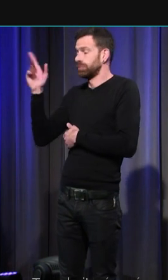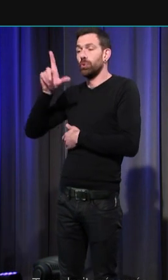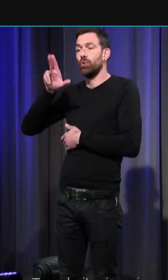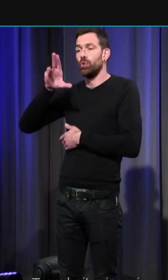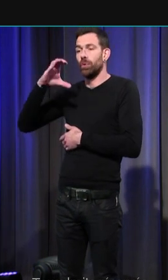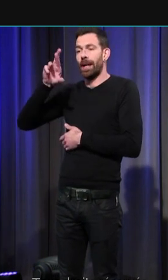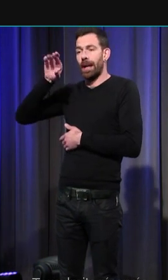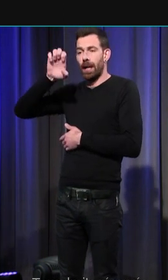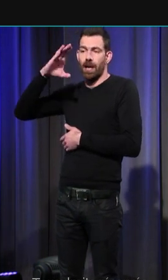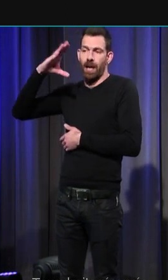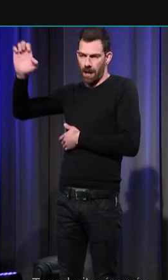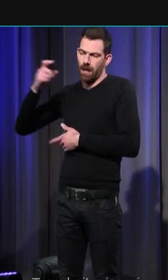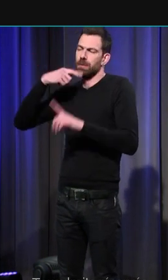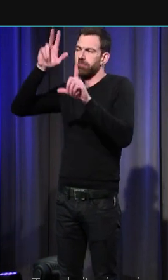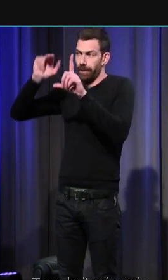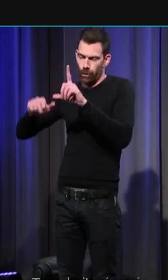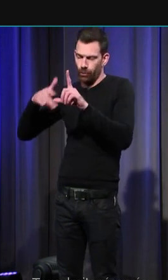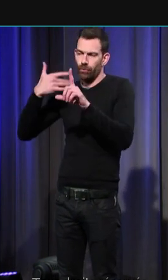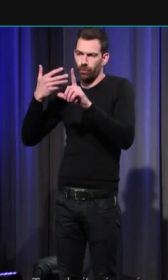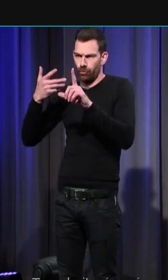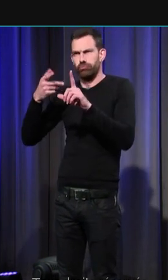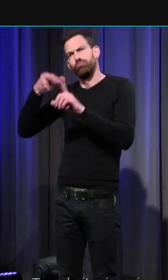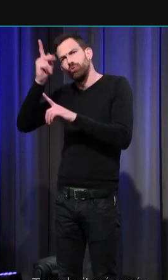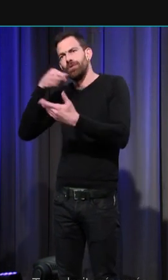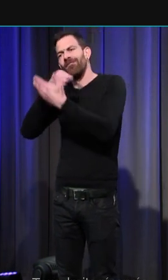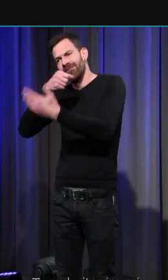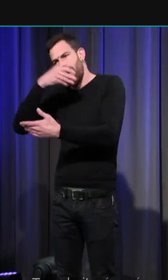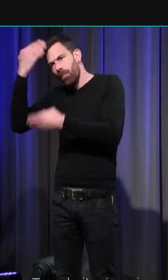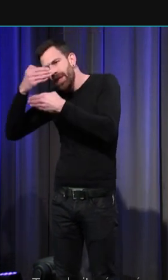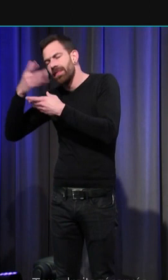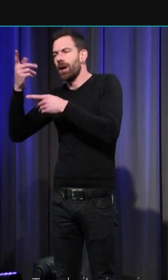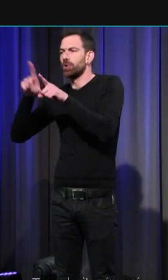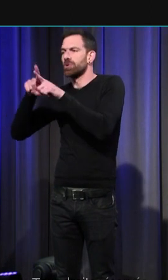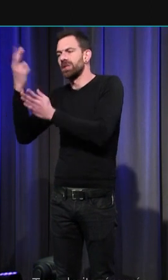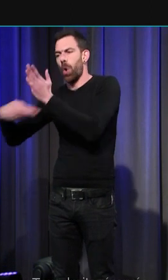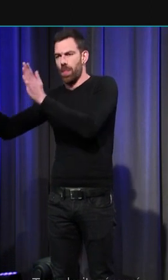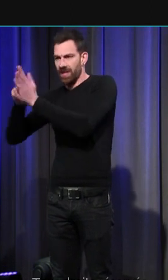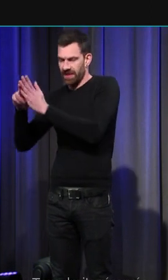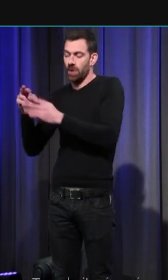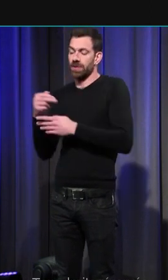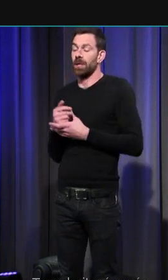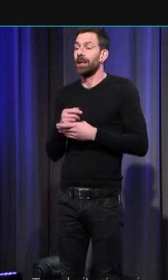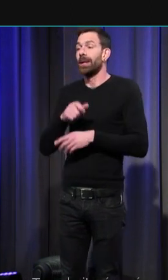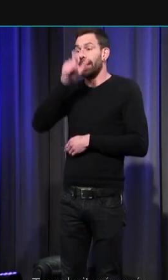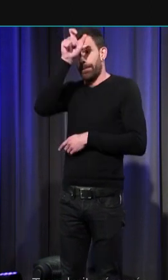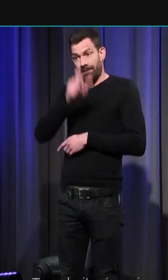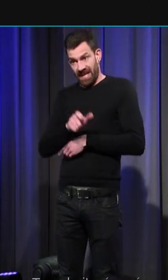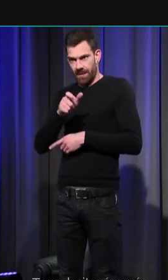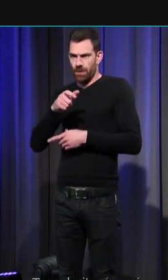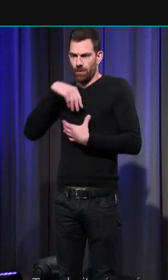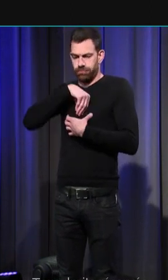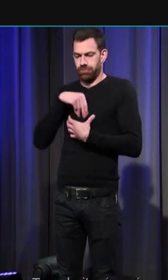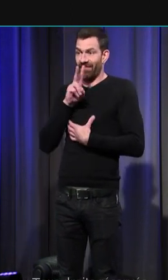repris par la peinture, en particulier à l'extrême fin du Moyen-Âge et à la Renaissance, celui ou celle qui a de la vergogne